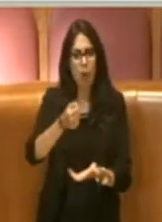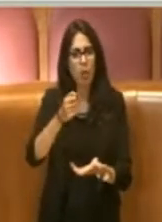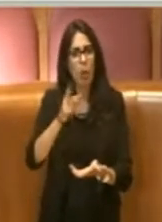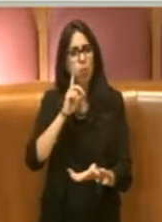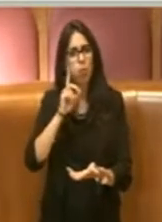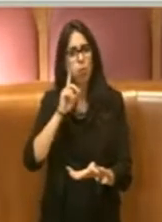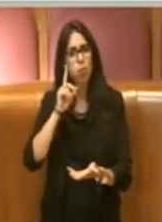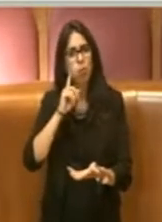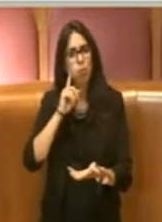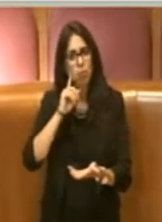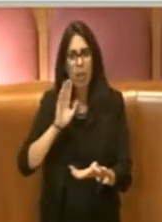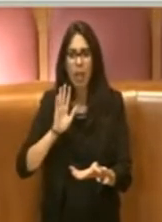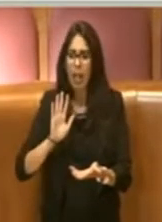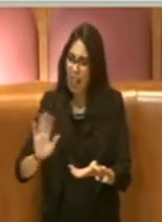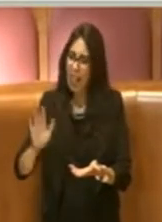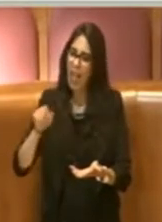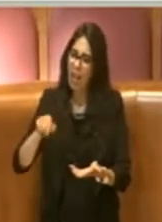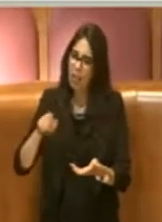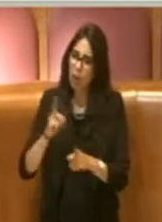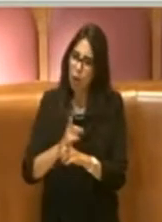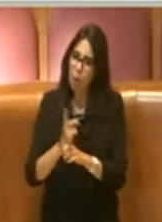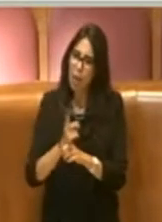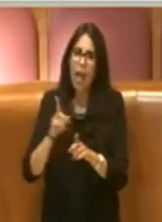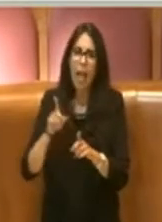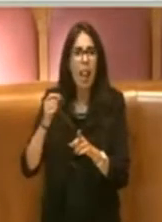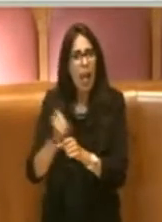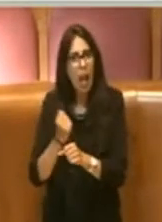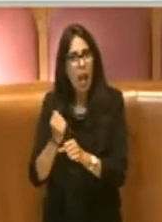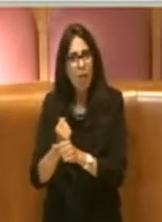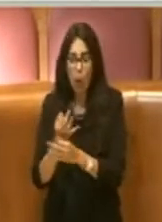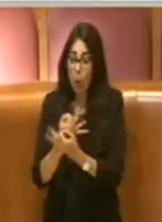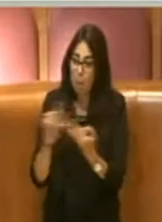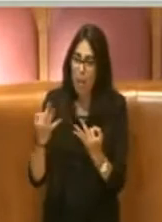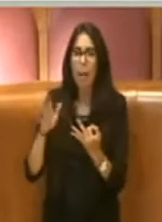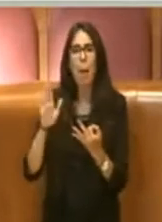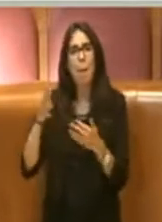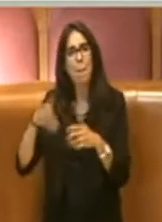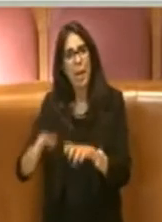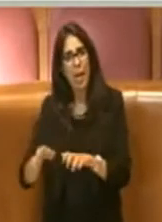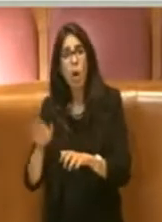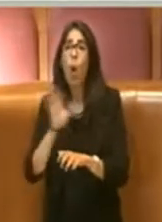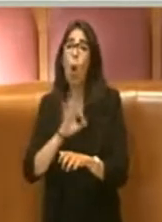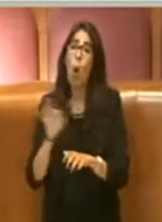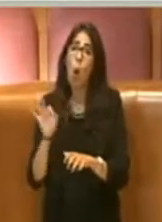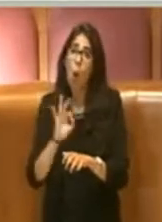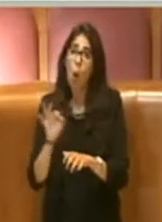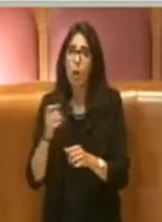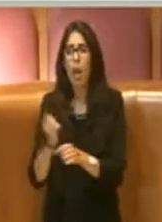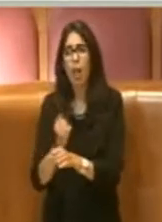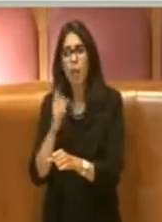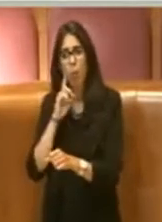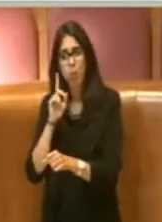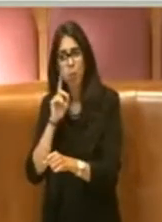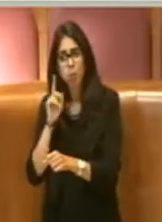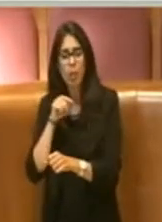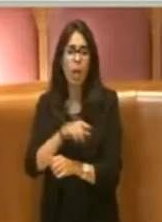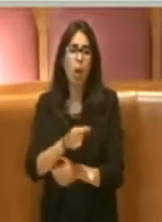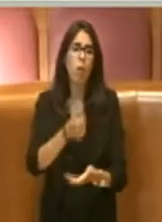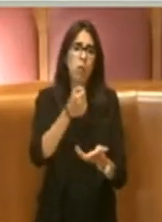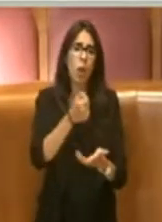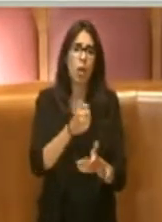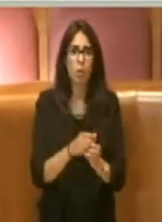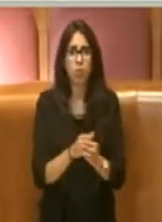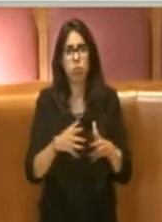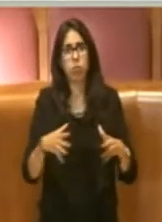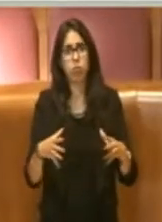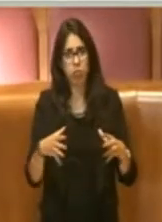oppure aumentare i fondi a disposizione. Allora, poiché in questo caso il municipio, perché questa è un'attività